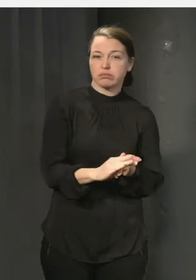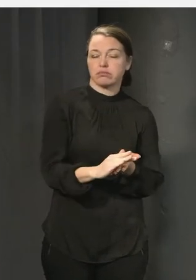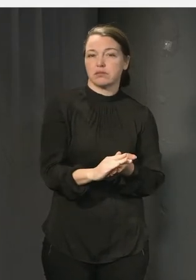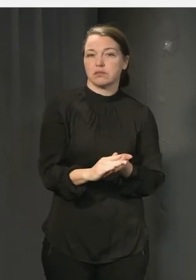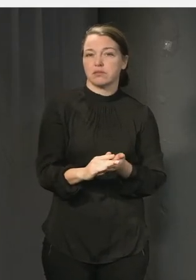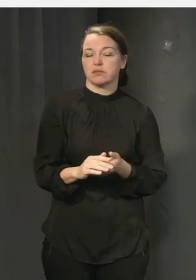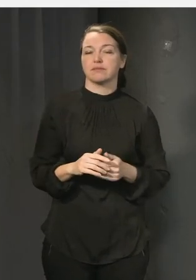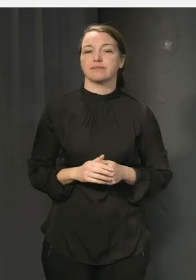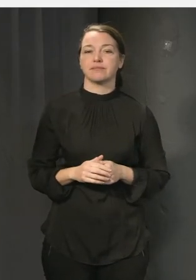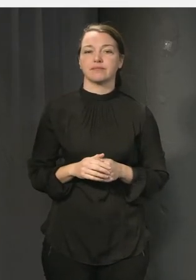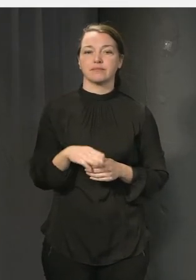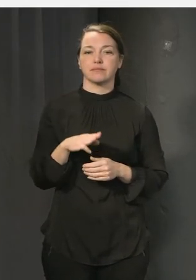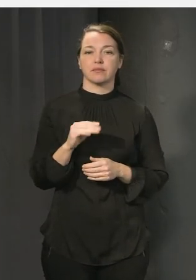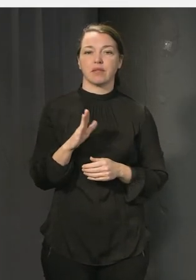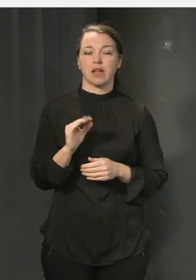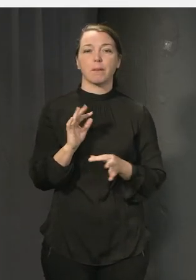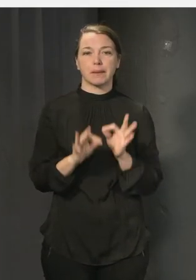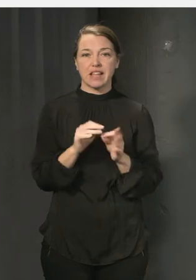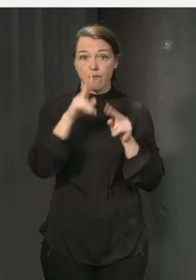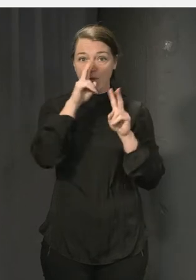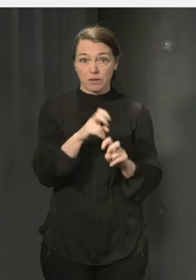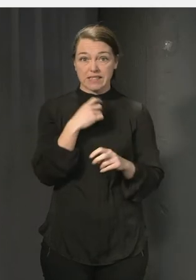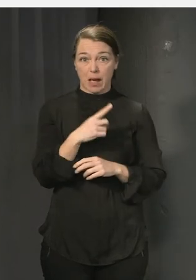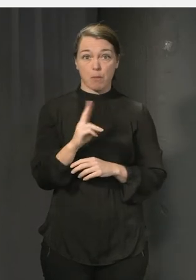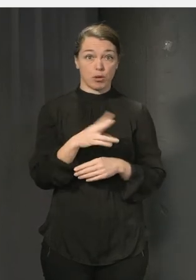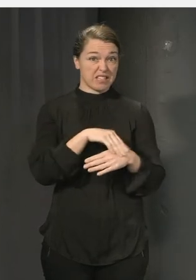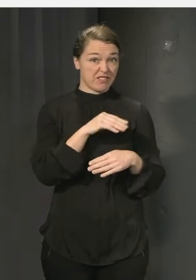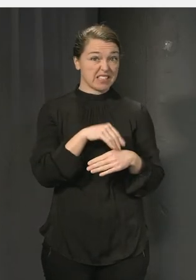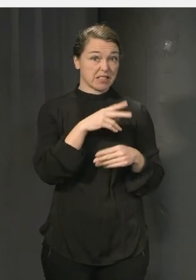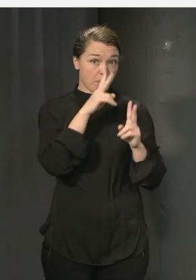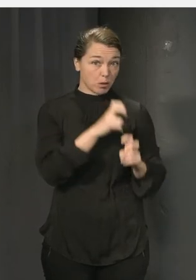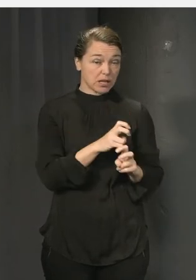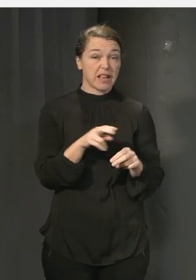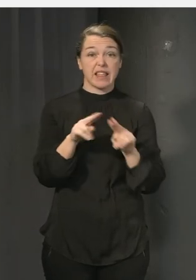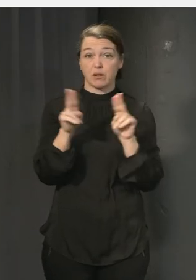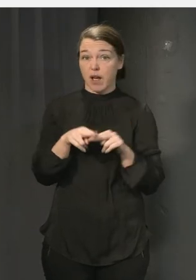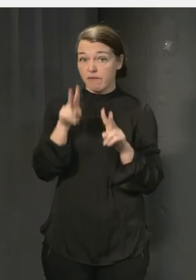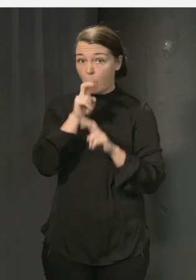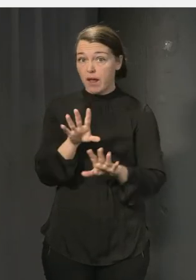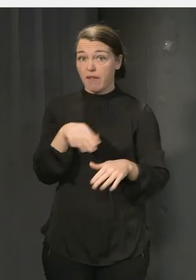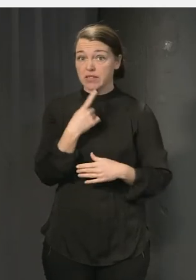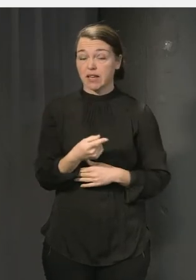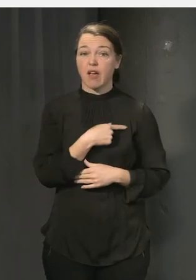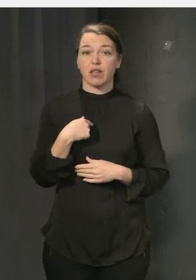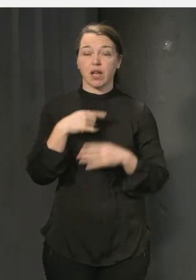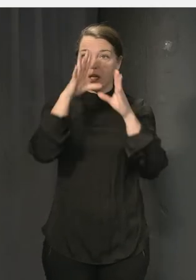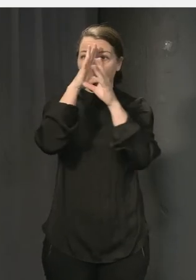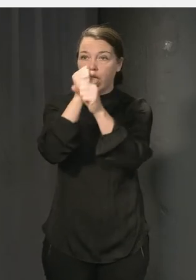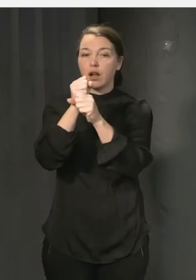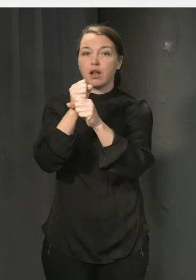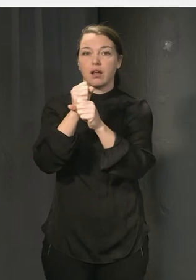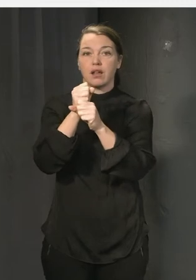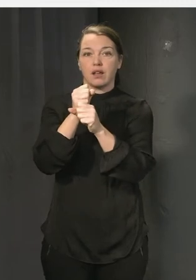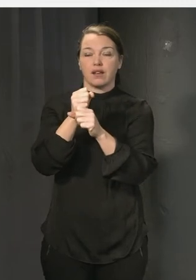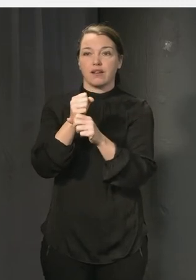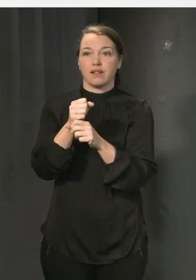Ja och det är ju forskning som säger det, både svensk och internationell, att vi har lite stirrat oss blinda på att